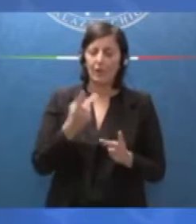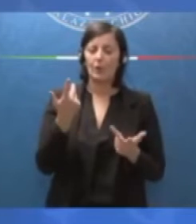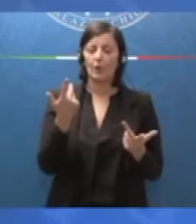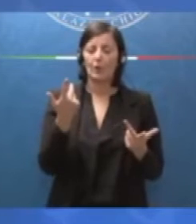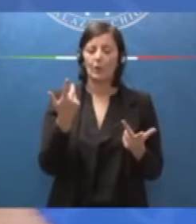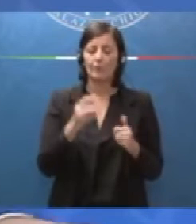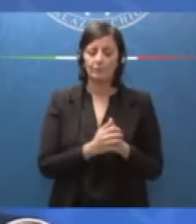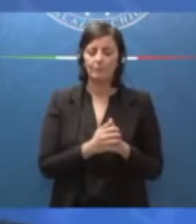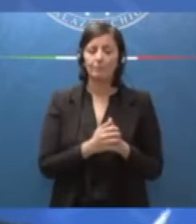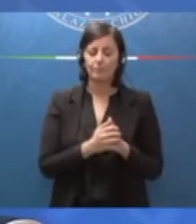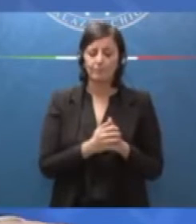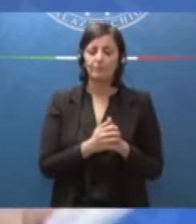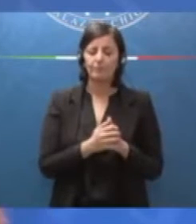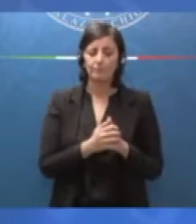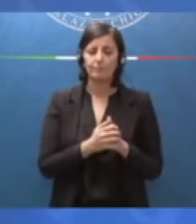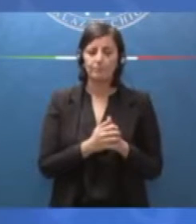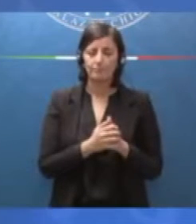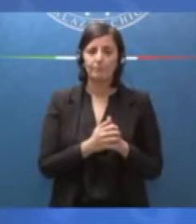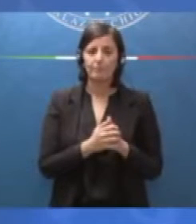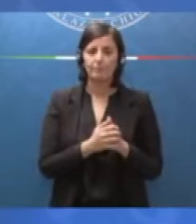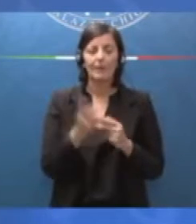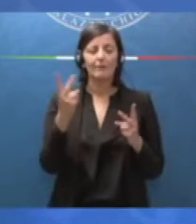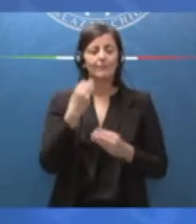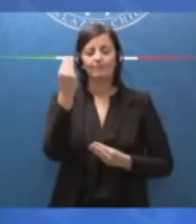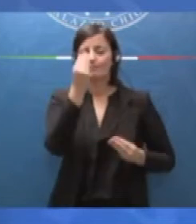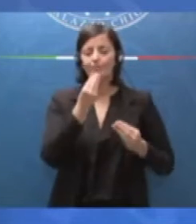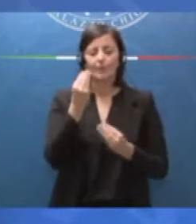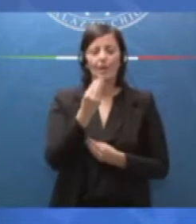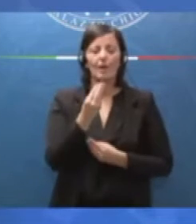a Bobo Maroni